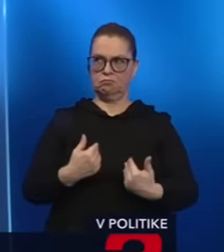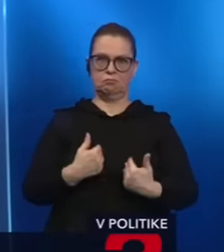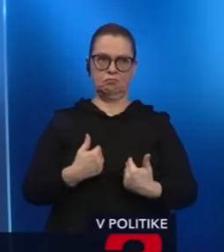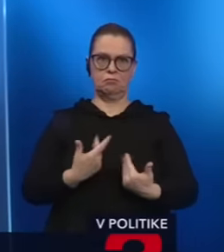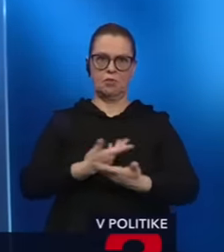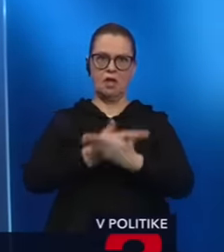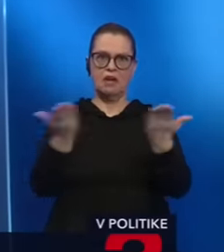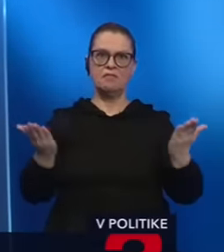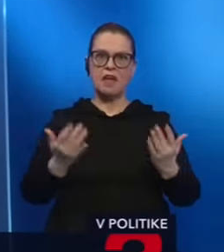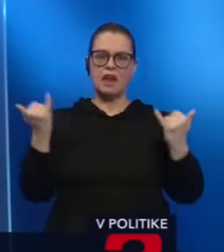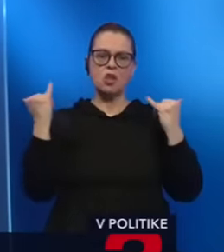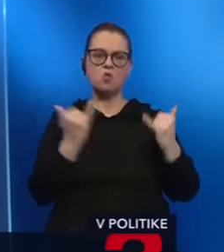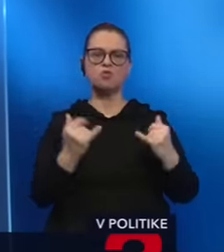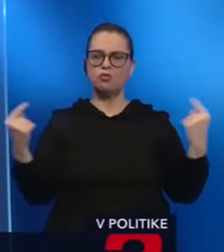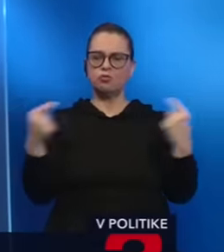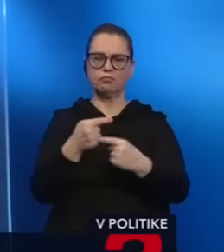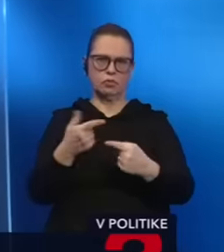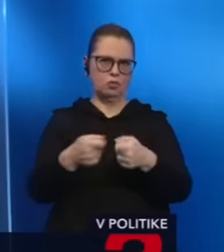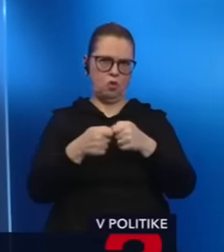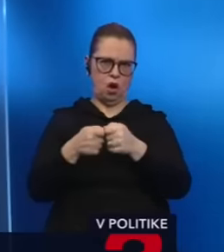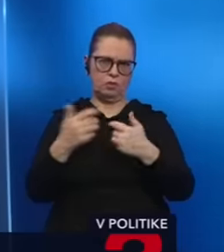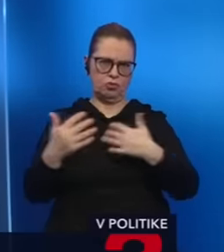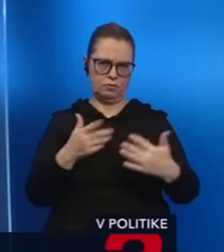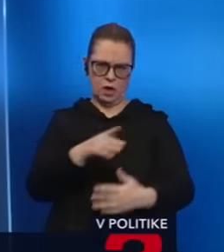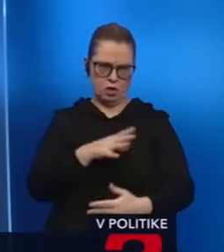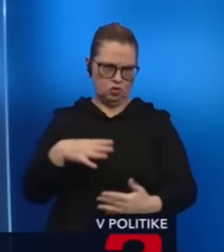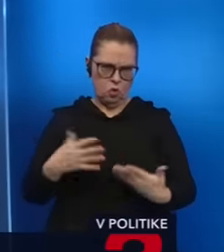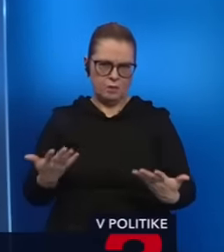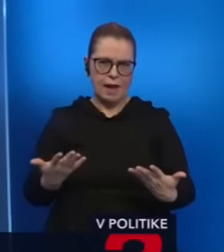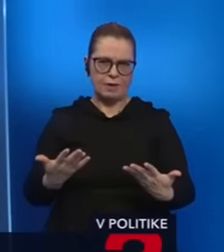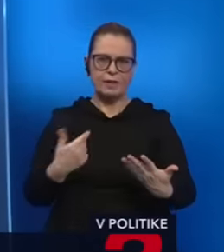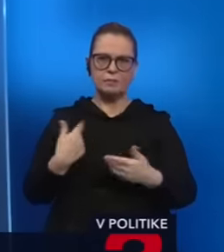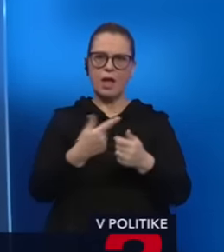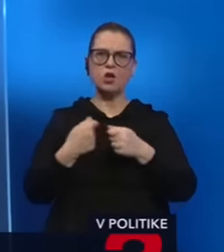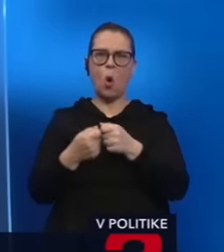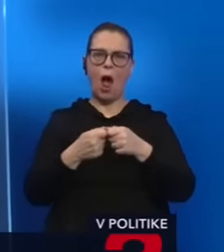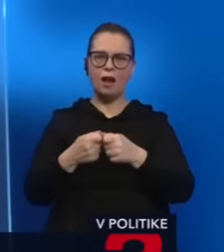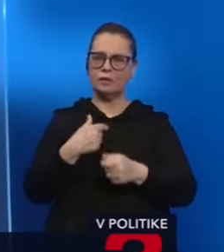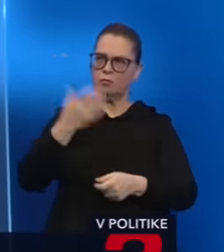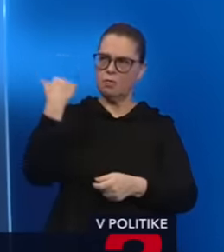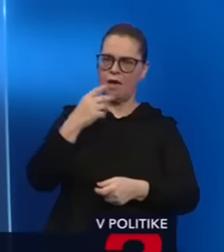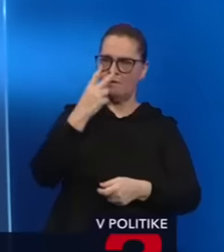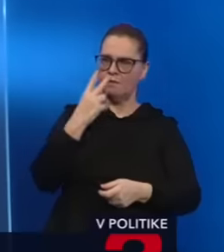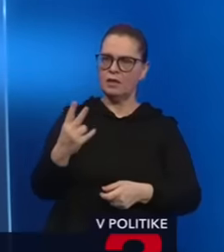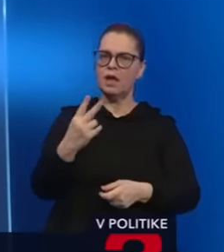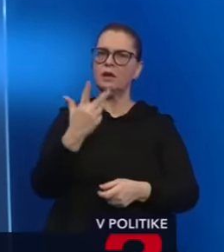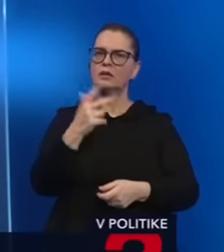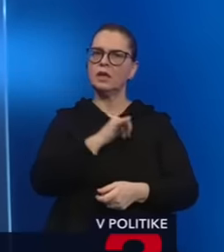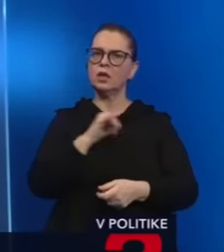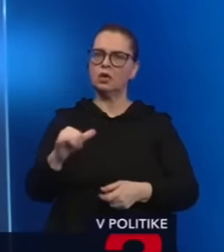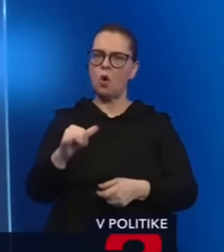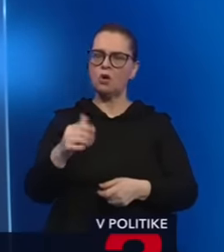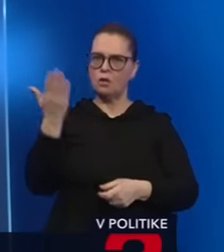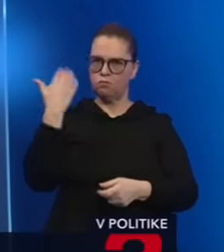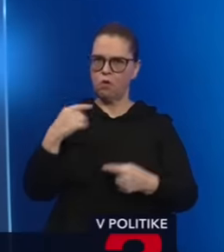to si myslím, že je v rámci koaličných vzťahov normálna vec, pretože sme zažili za tri roky, čo znamená, keď niekto verejne na seba útočí.